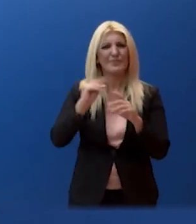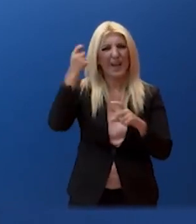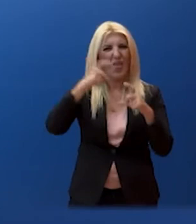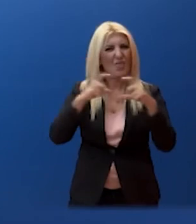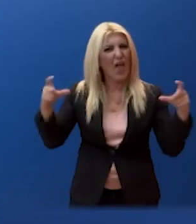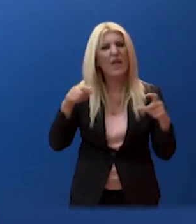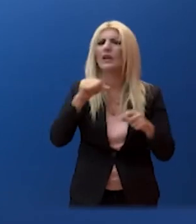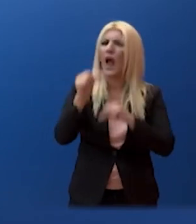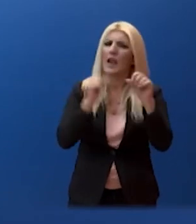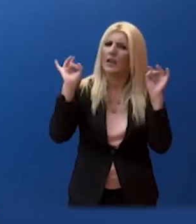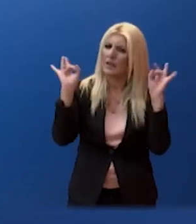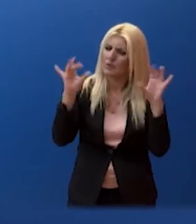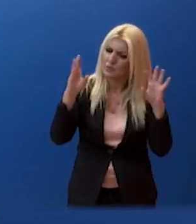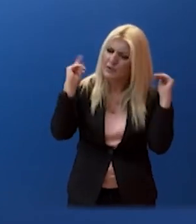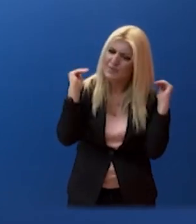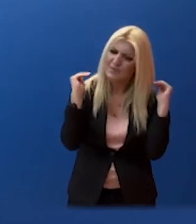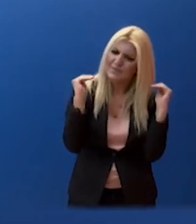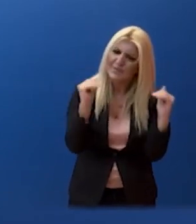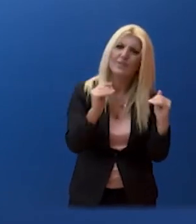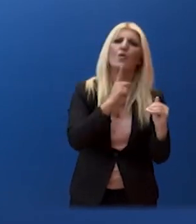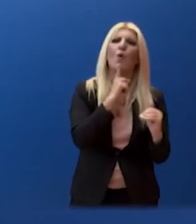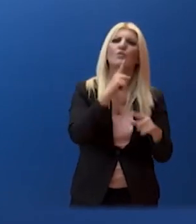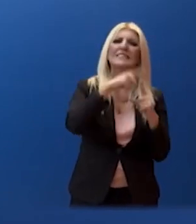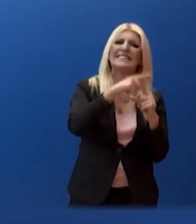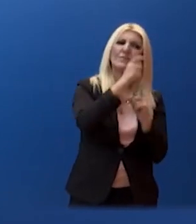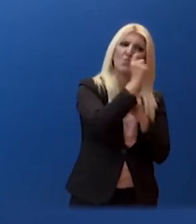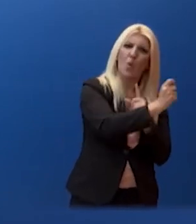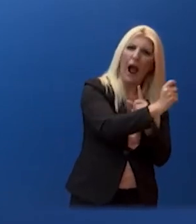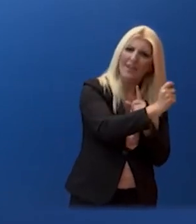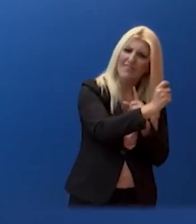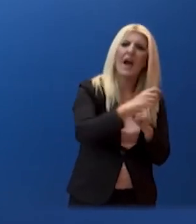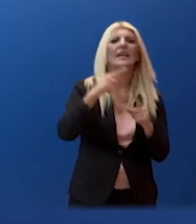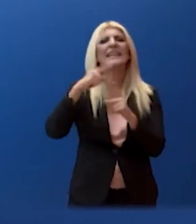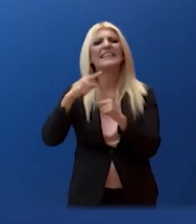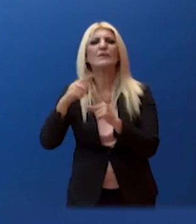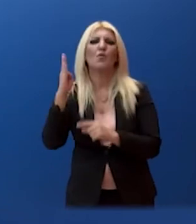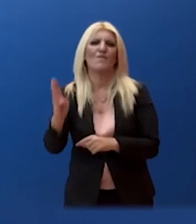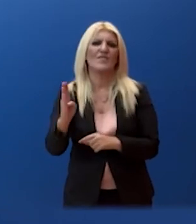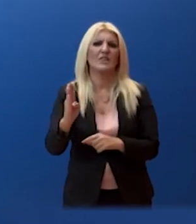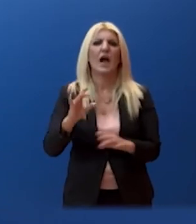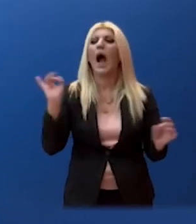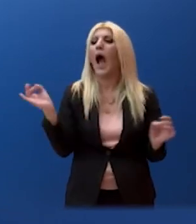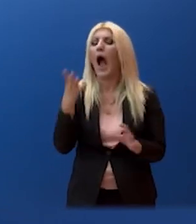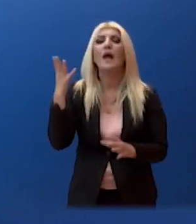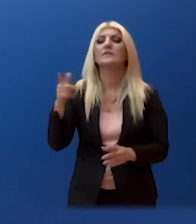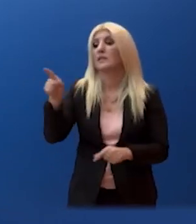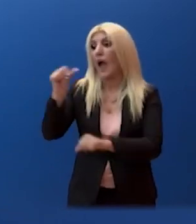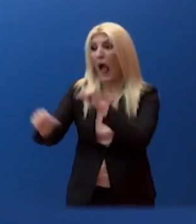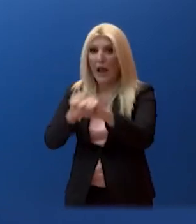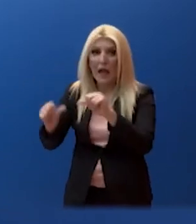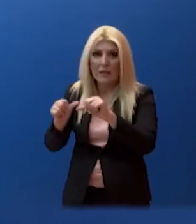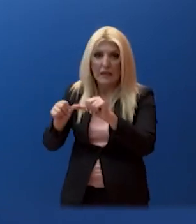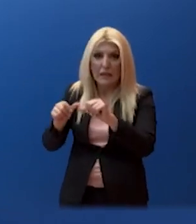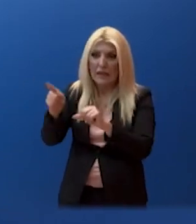Και στις δύο περιπτώσεις, και στο τύπου Α, και στο τύπου Β, να το πω έτσι, και οποιαδήποτε αλλαγή για κάποιον δικαιούχο έχει να κάνει ακριβώς με τα